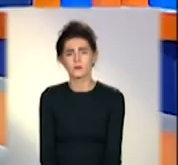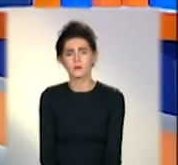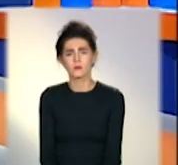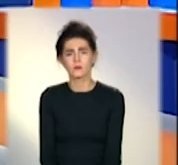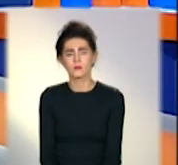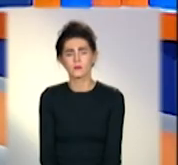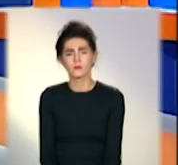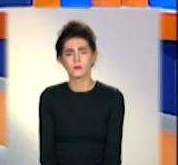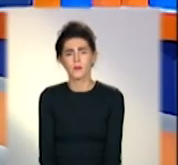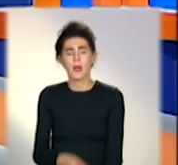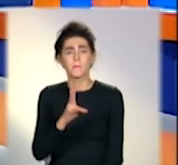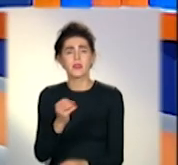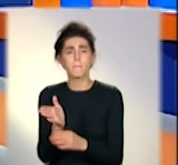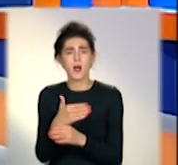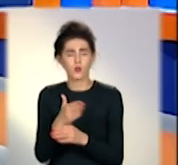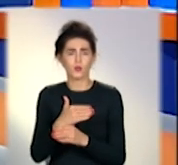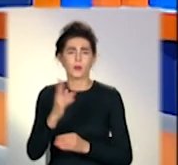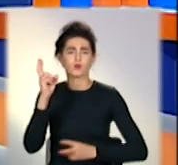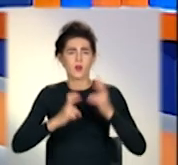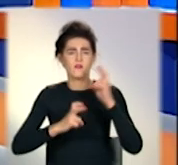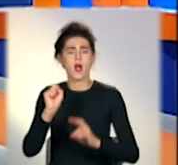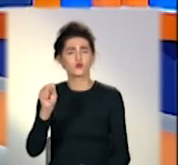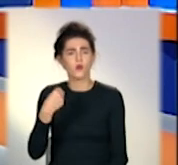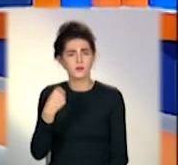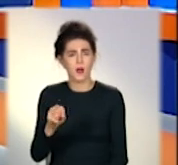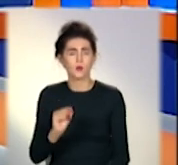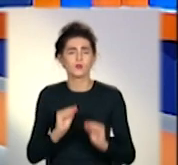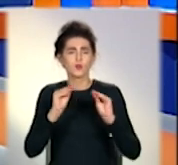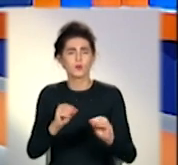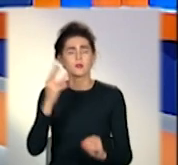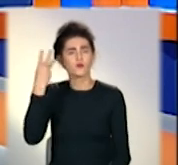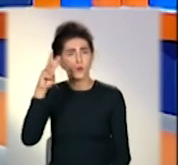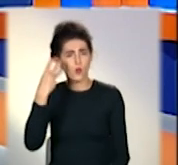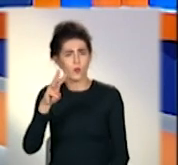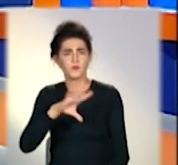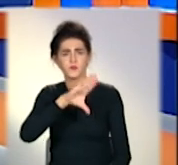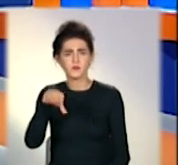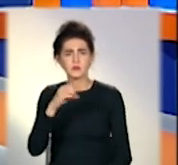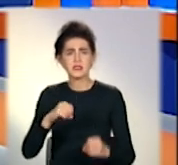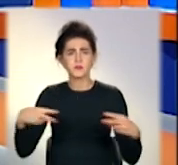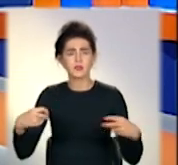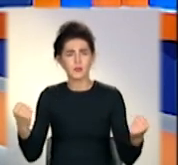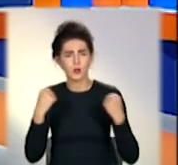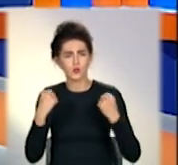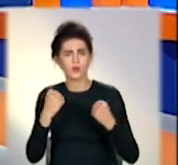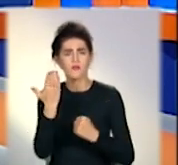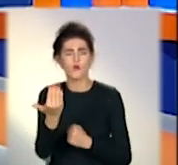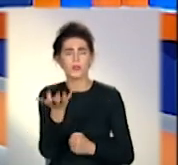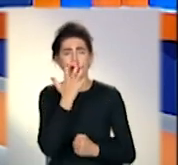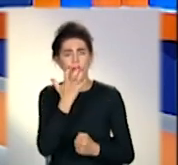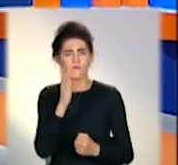На Маріупольському комбінаті «Азовсталь» встановили сучасний тренажер-машиніста-тепловоза.